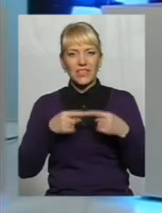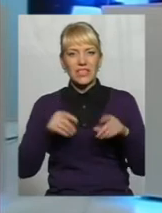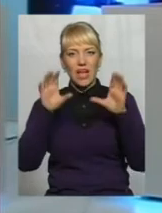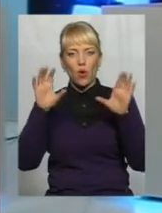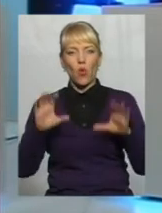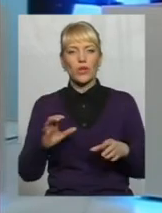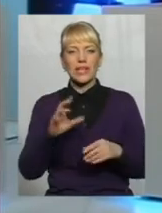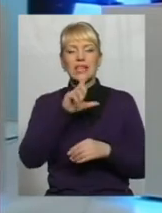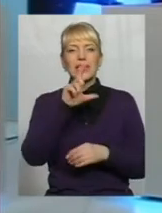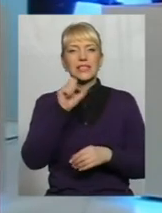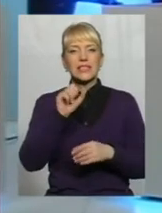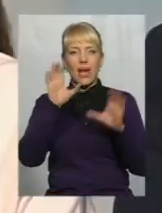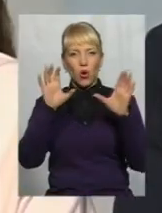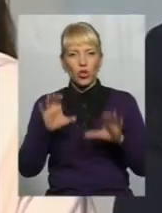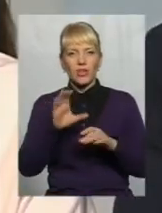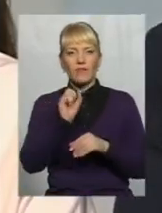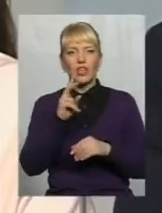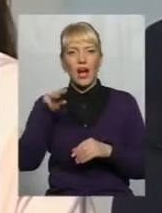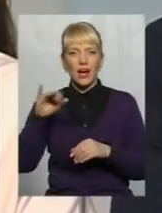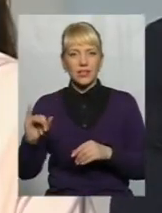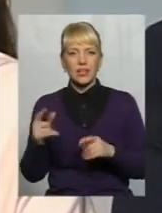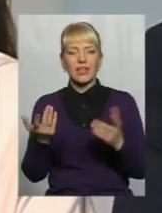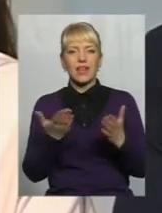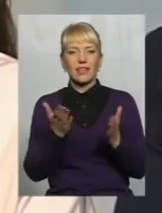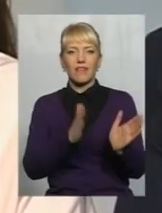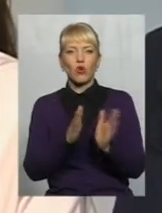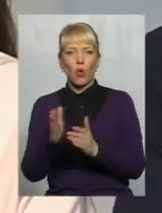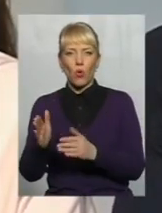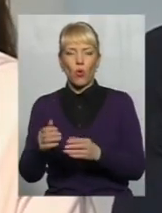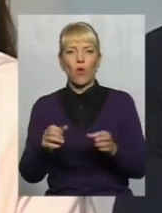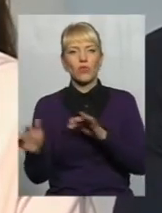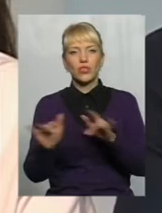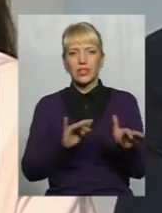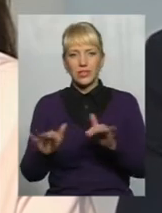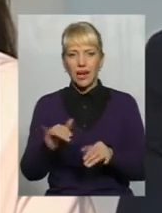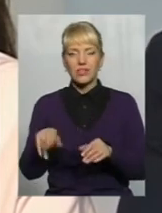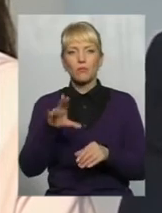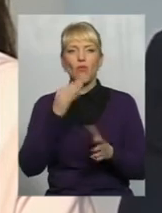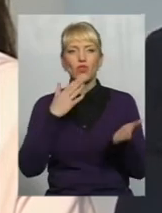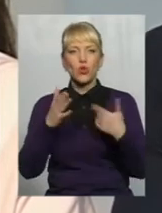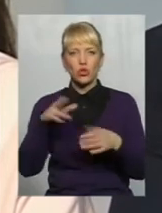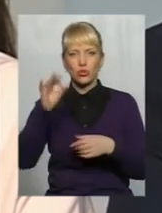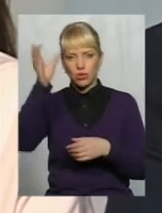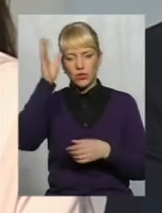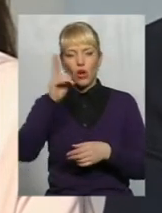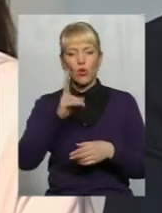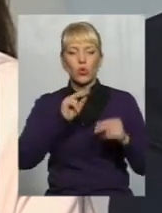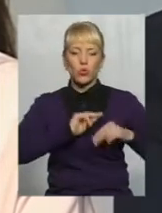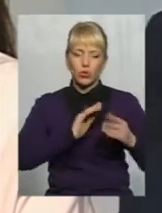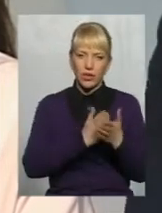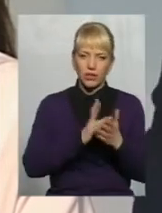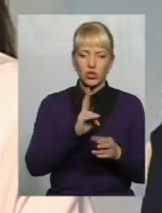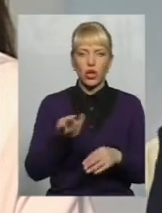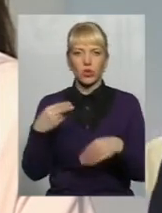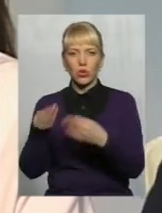законодавчі акти, які, я би так сказав, зарегульовують діяльність по відношенню до освіти Тобто в кого трудова книжка, хто веде накази, яким